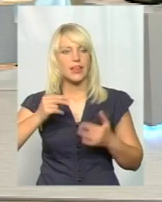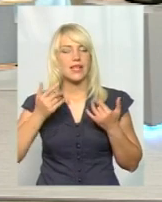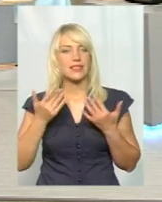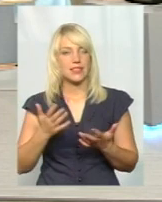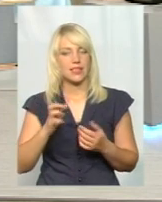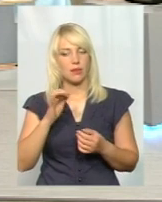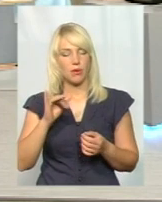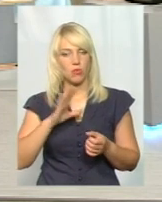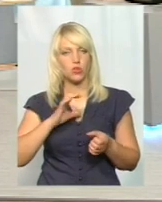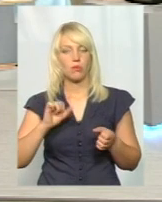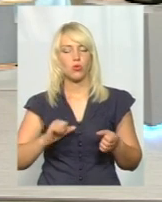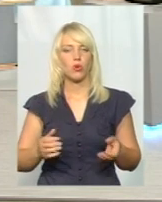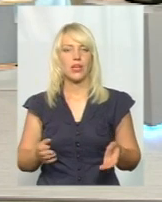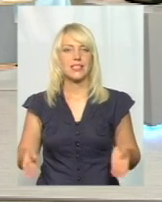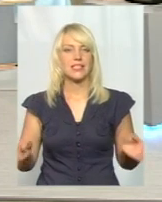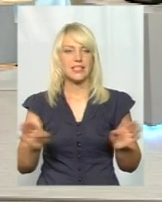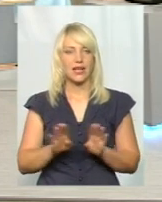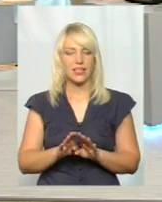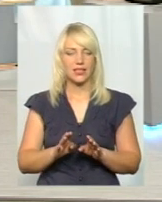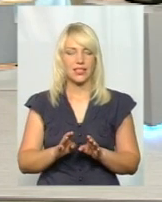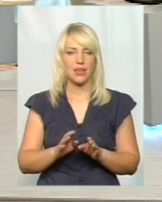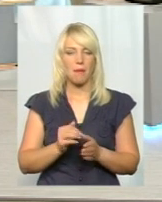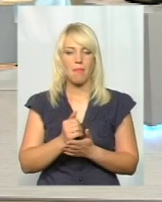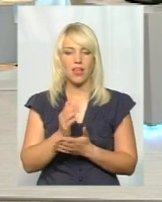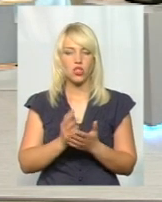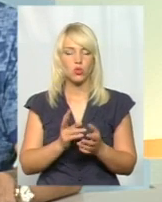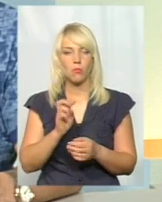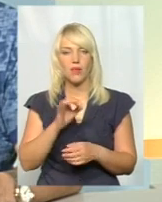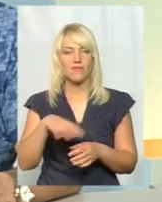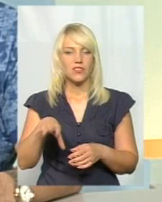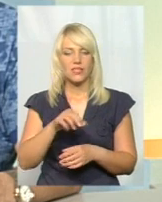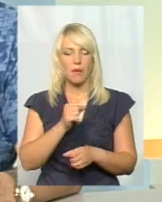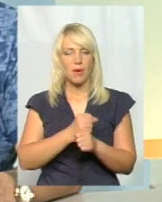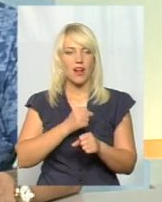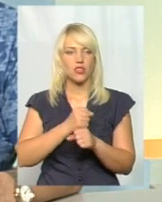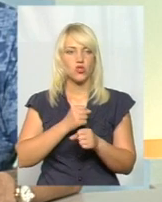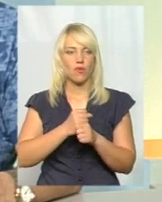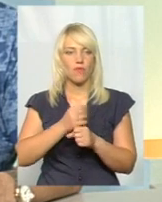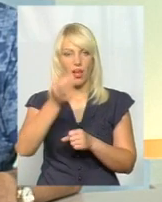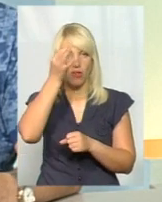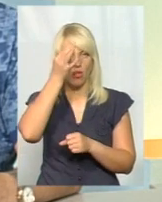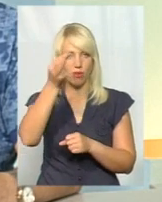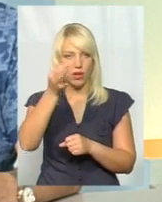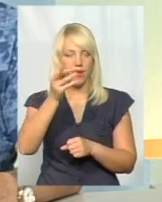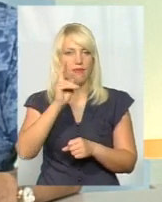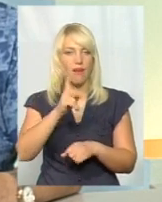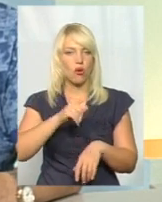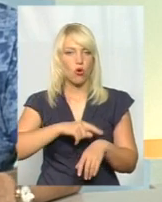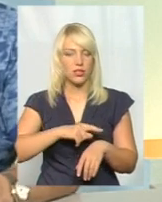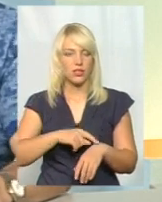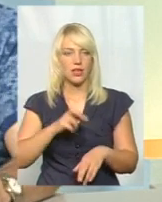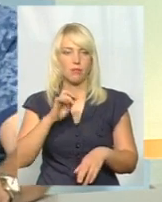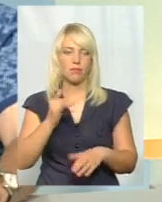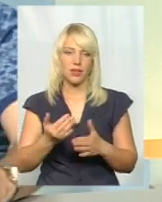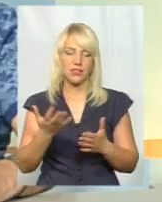можна було б закрити мережу і наскільки б все працювало як годинник, якби зараз